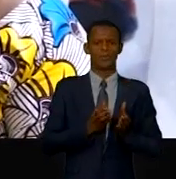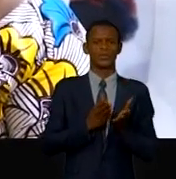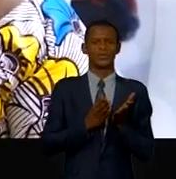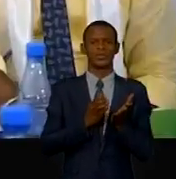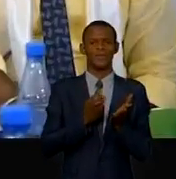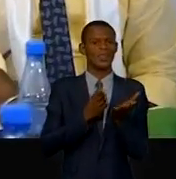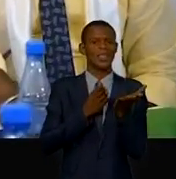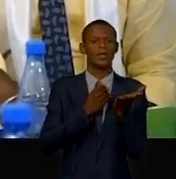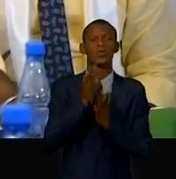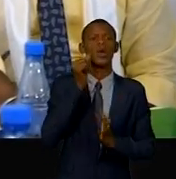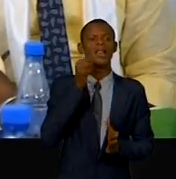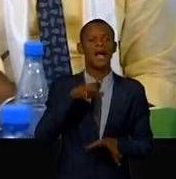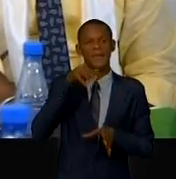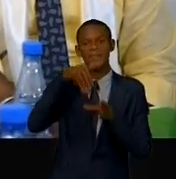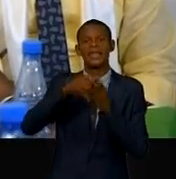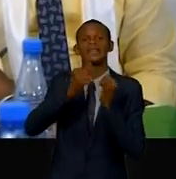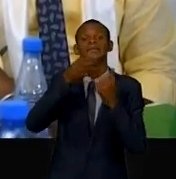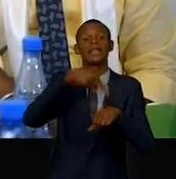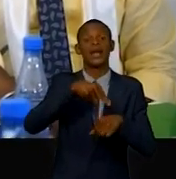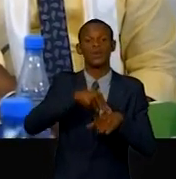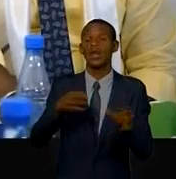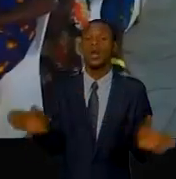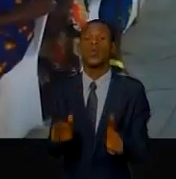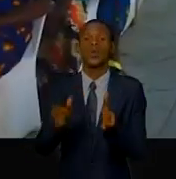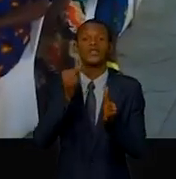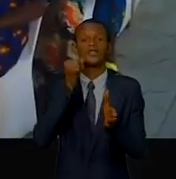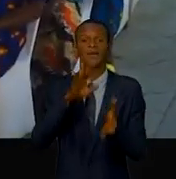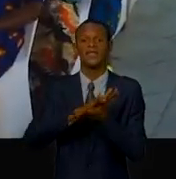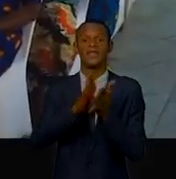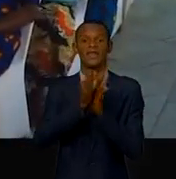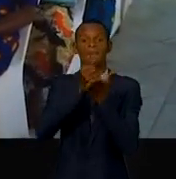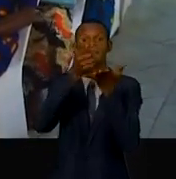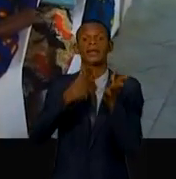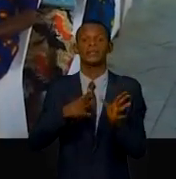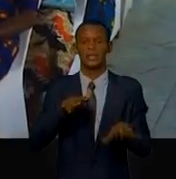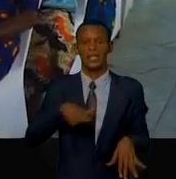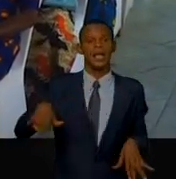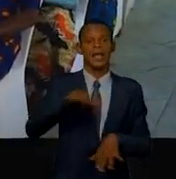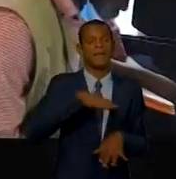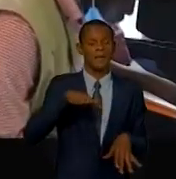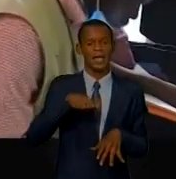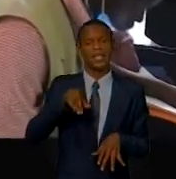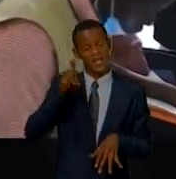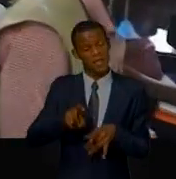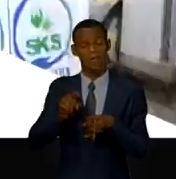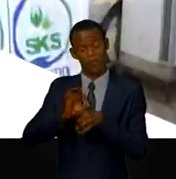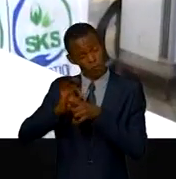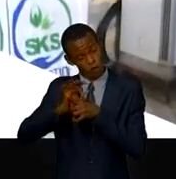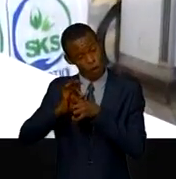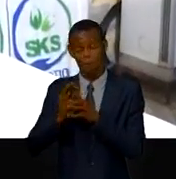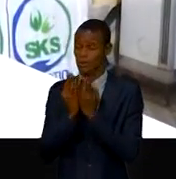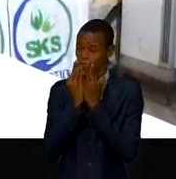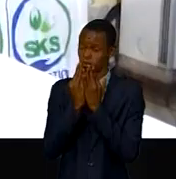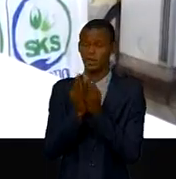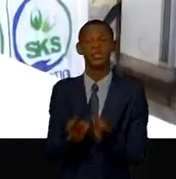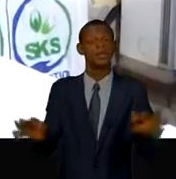les ambassadrices des femmes de l'intérieur du pays, celles non éduquées et sous-informées pour un impact réel de la